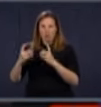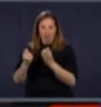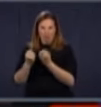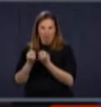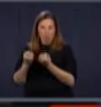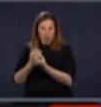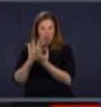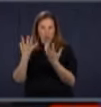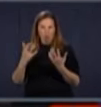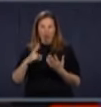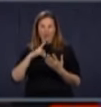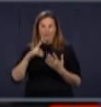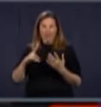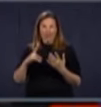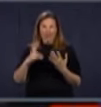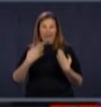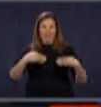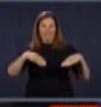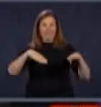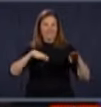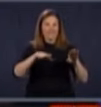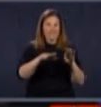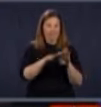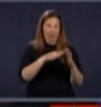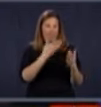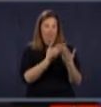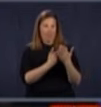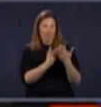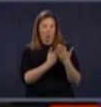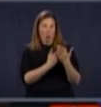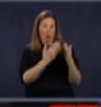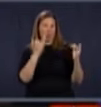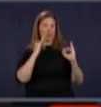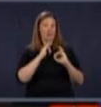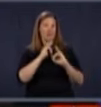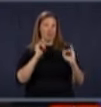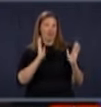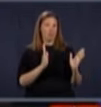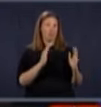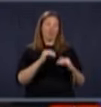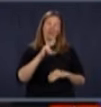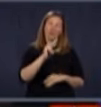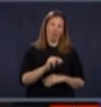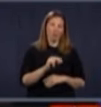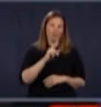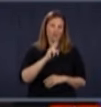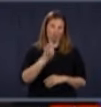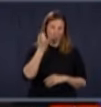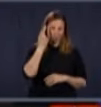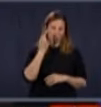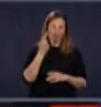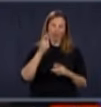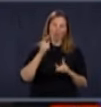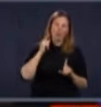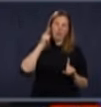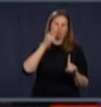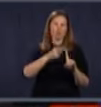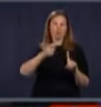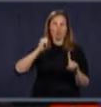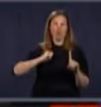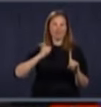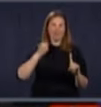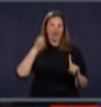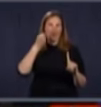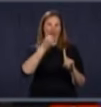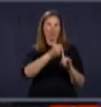idéal de ne pas réouvrir certaines écoles. On va essayer de minimiser les impacts